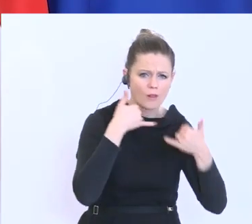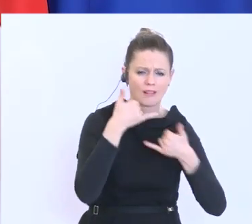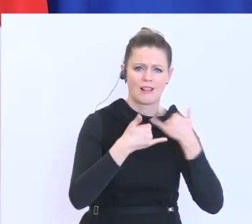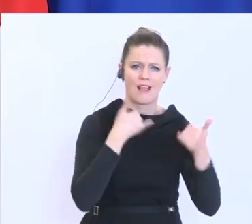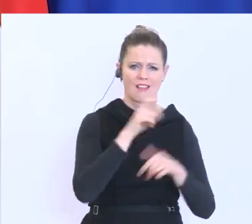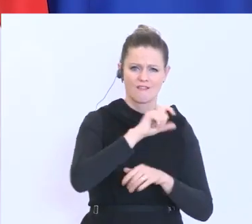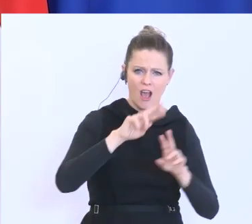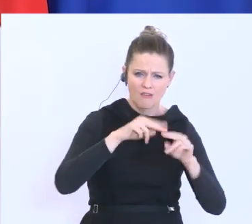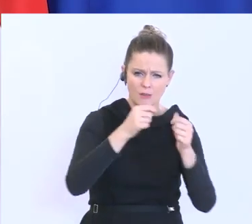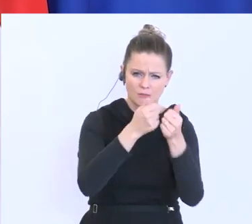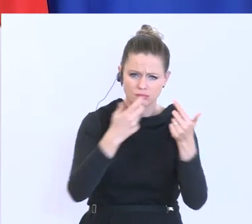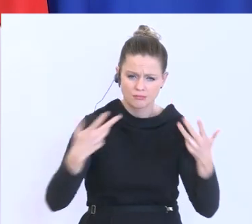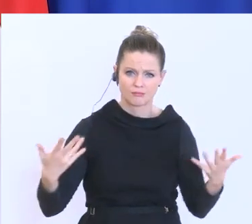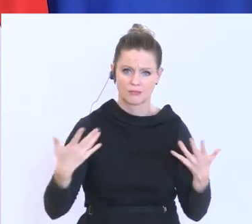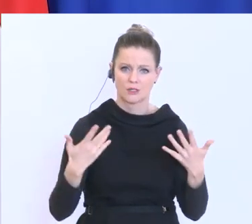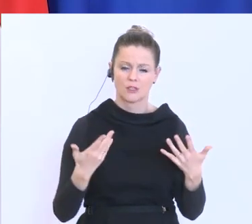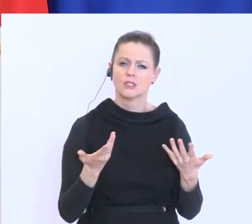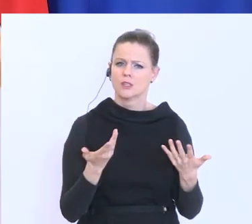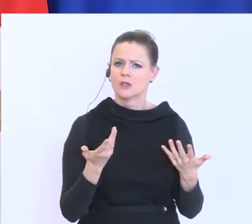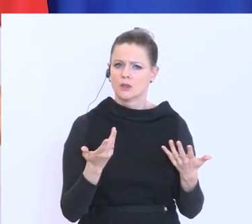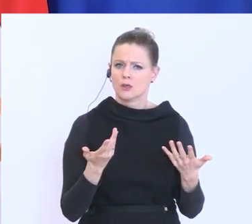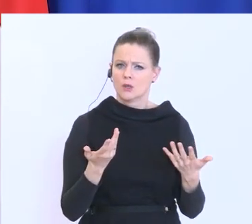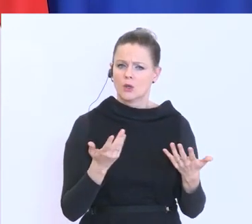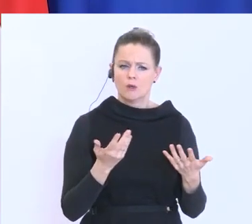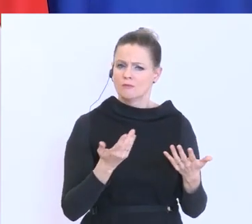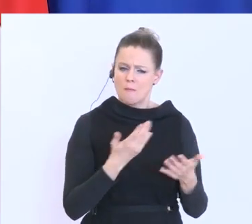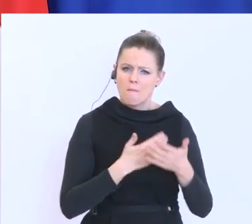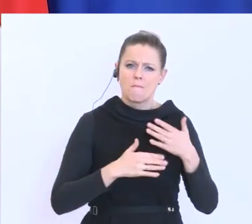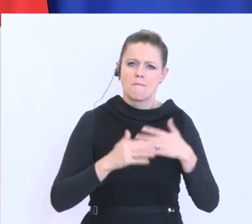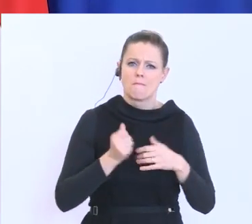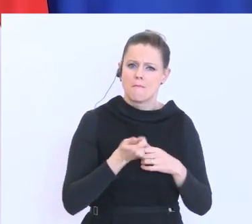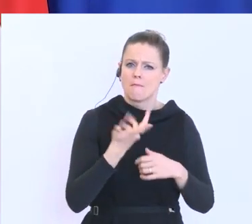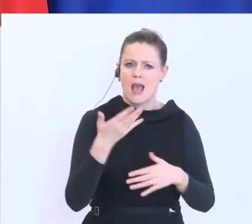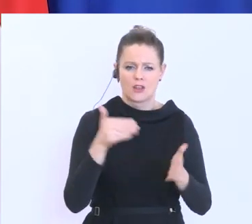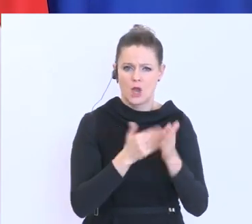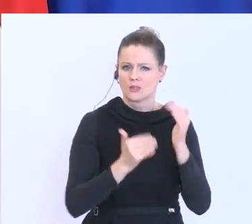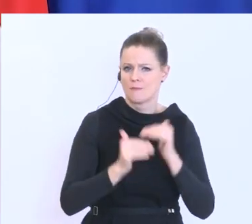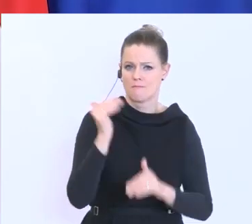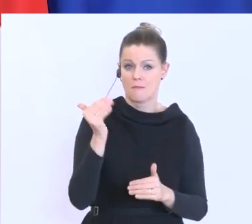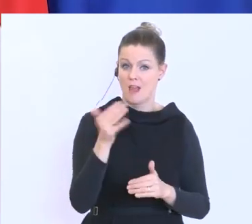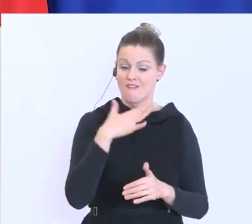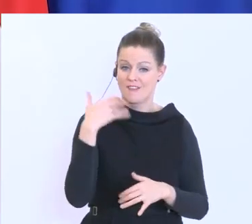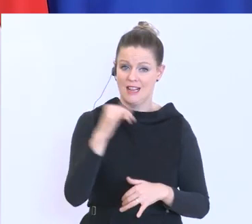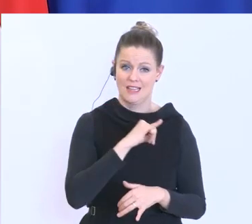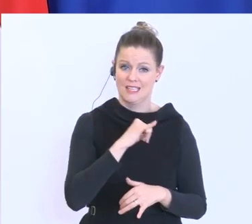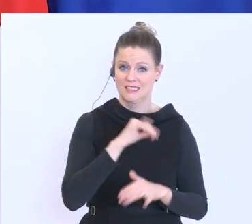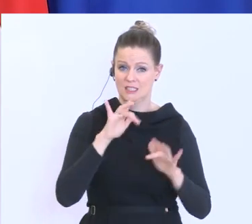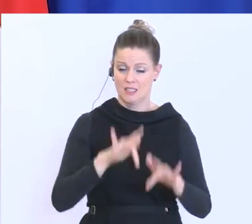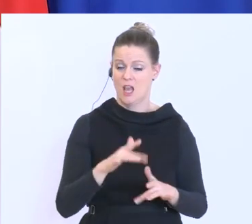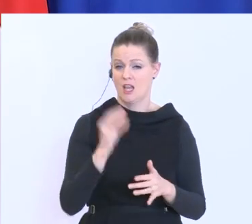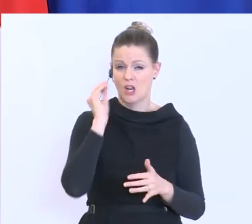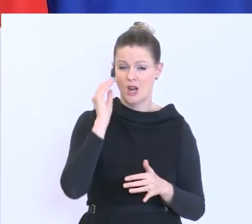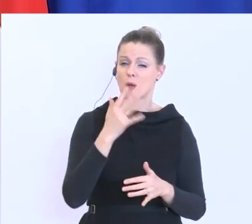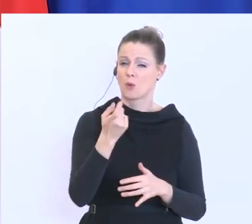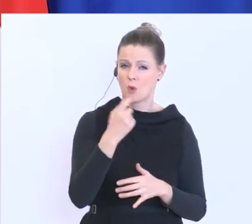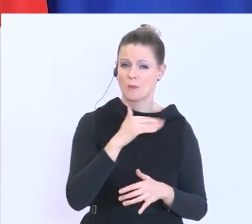über Fachverbände und so weiter. Da gab es noch Tausende mehr, die sich dafür interessieren. Also wir rechnen mit sehr, sehr vielen